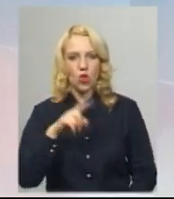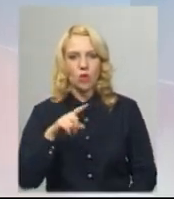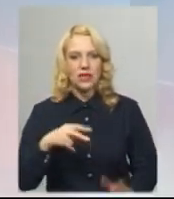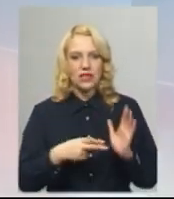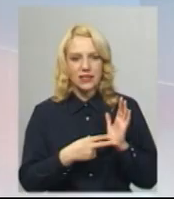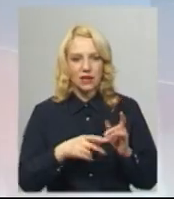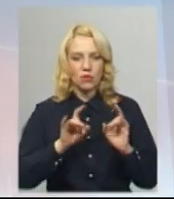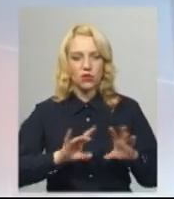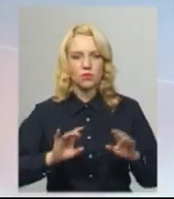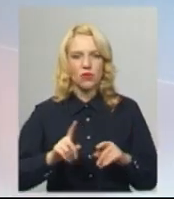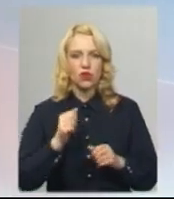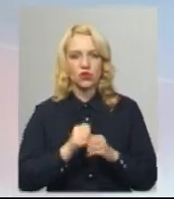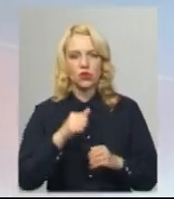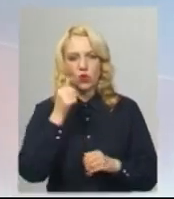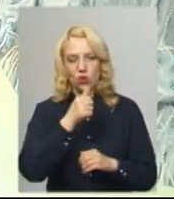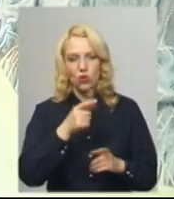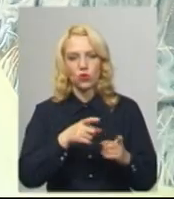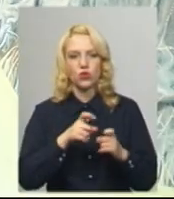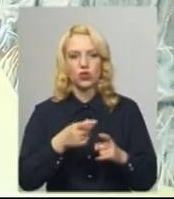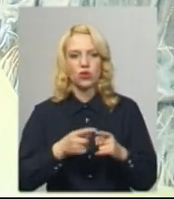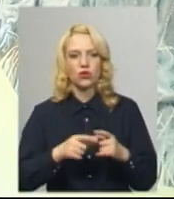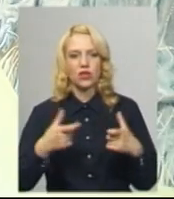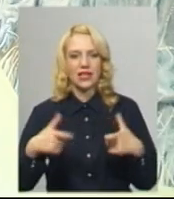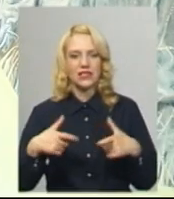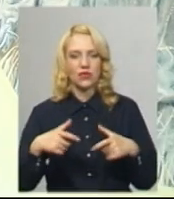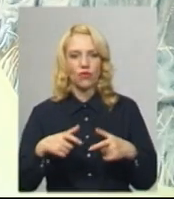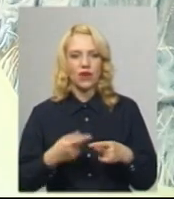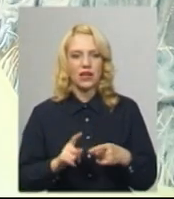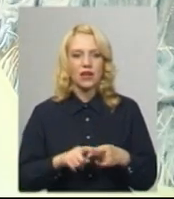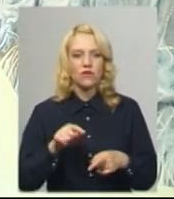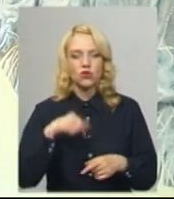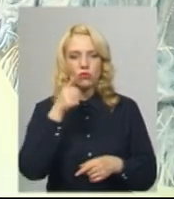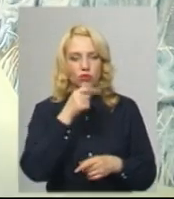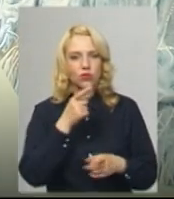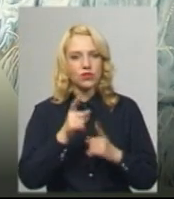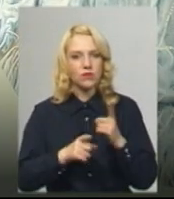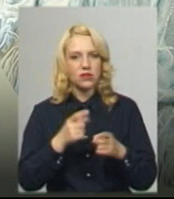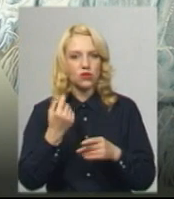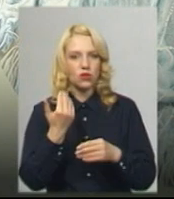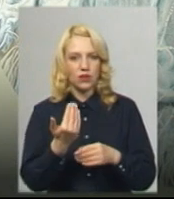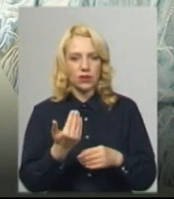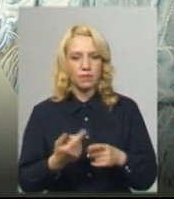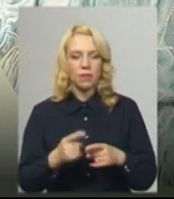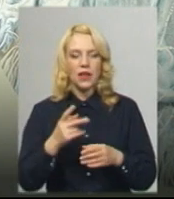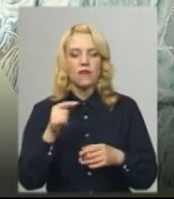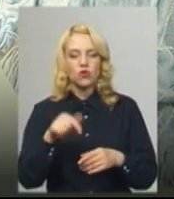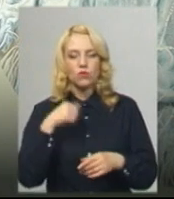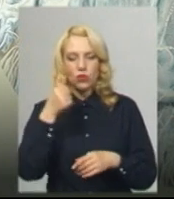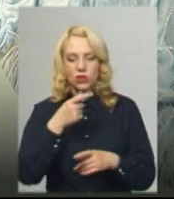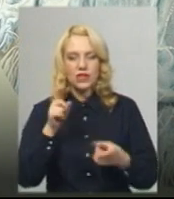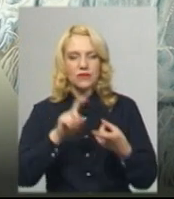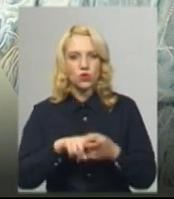Курманська каже, щороку долучається до тестування. Цьогоріч її обов'язки помічника змінились. У цьому році, в зв'язку з поширенням епідемії